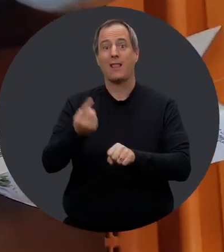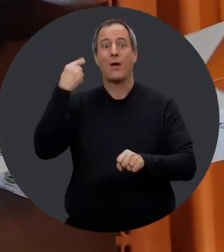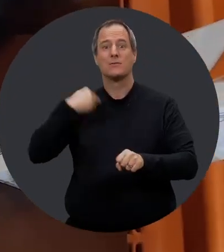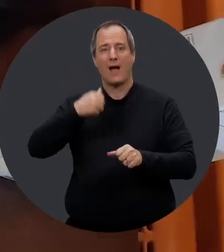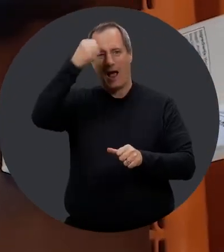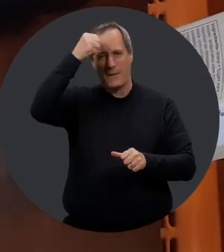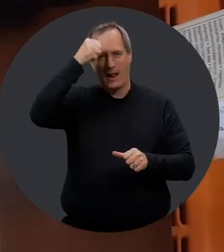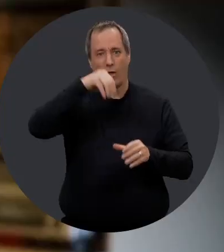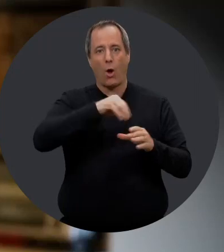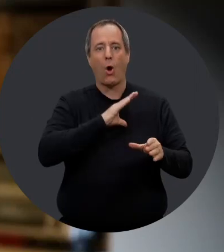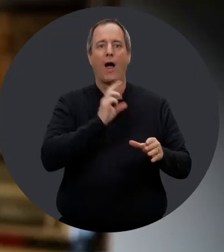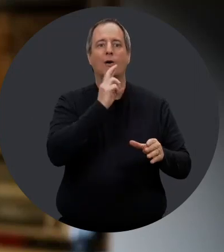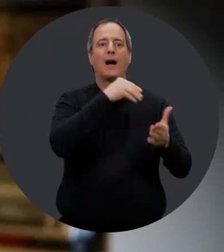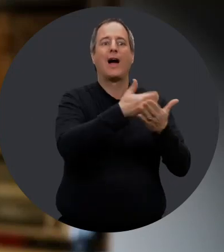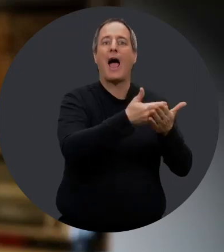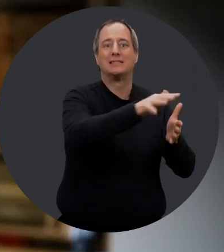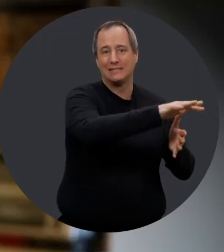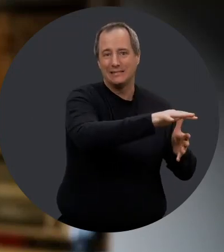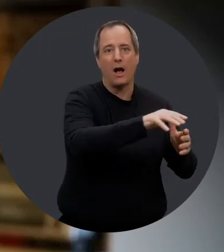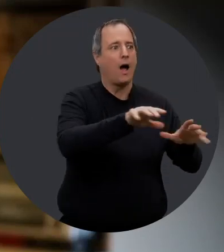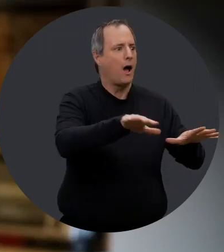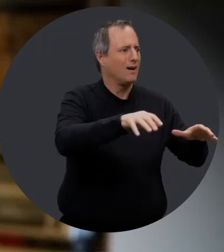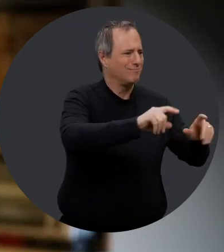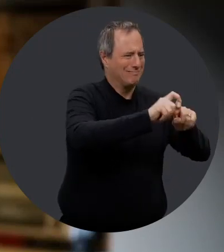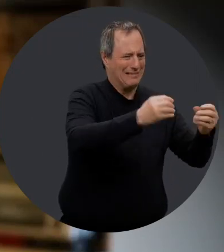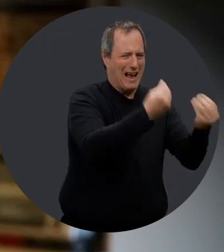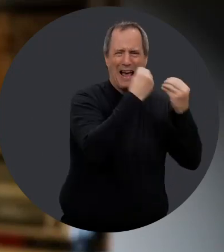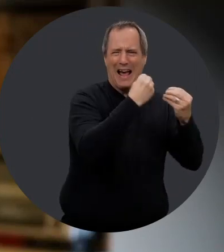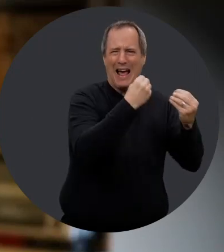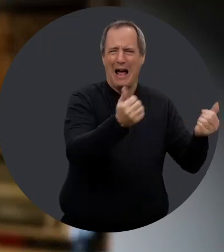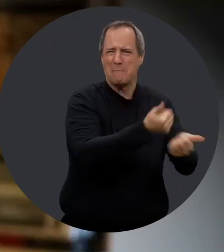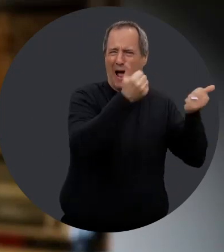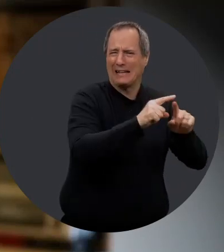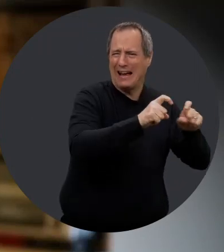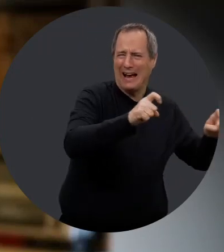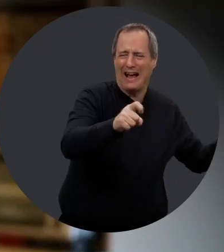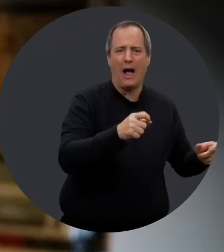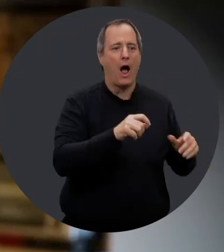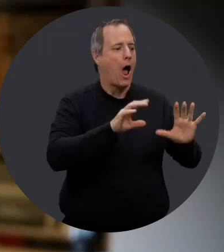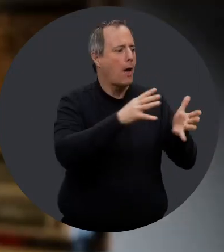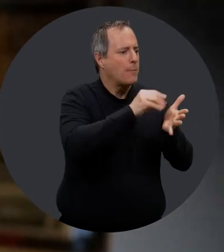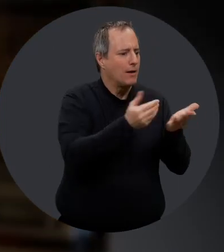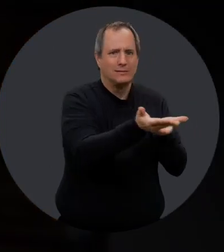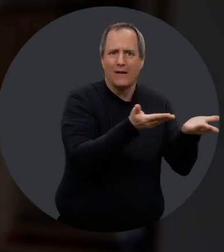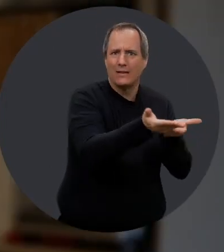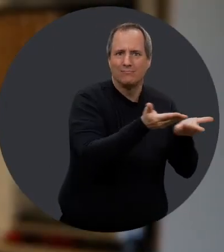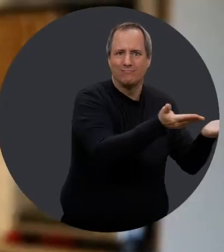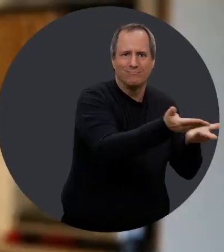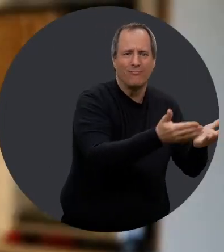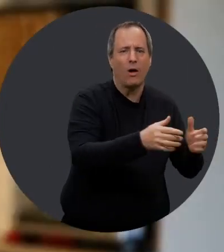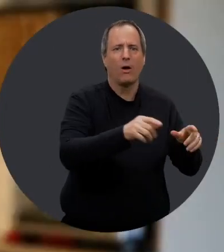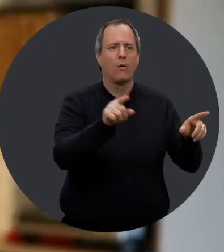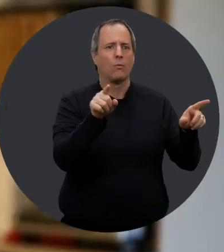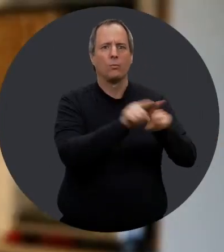Moi, je suis étudié ici depuis trois ans. L'année passée, c'est ça, j'avais fait un petit resto-class. Puis, ça m'avait